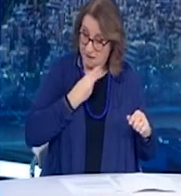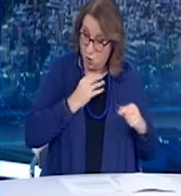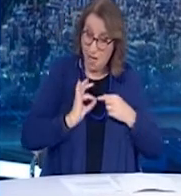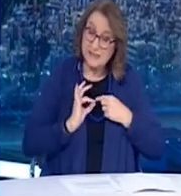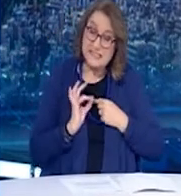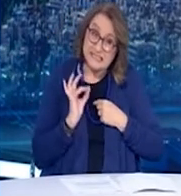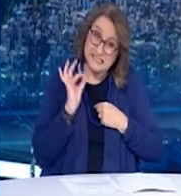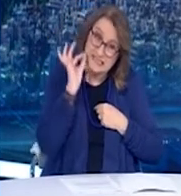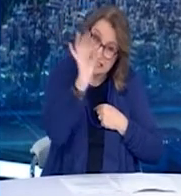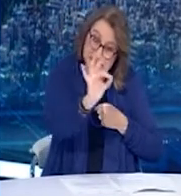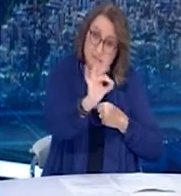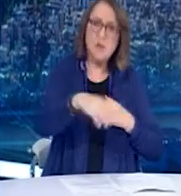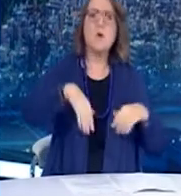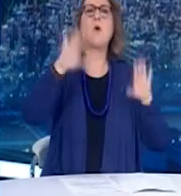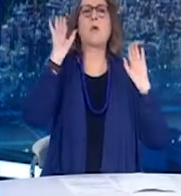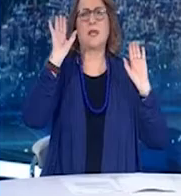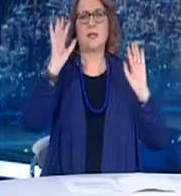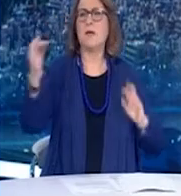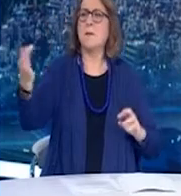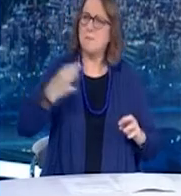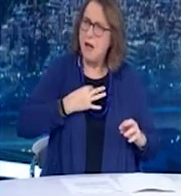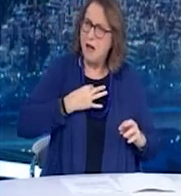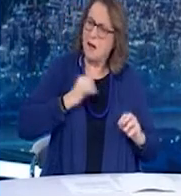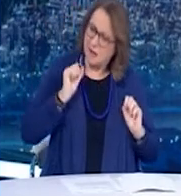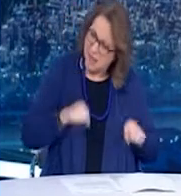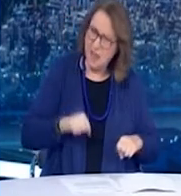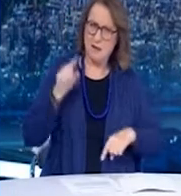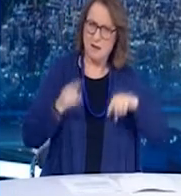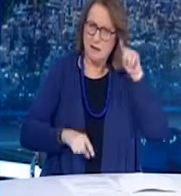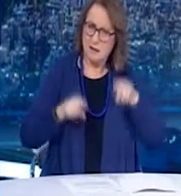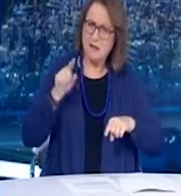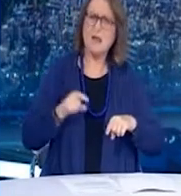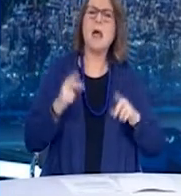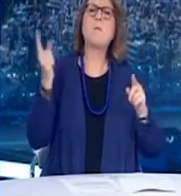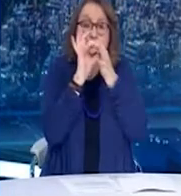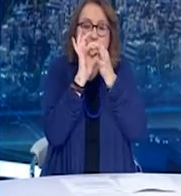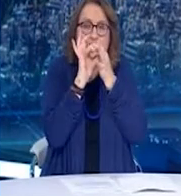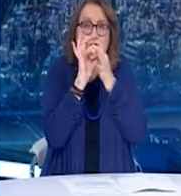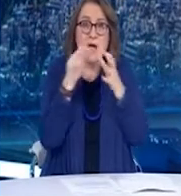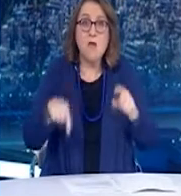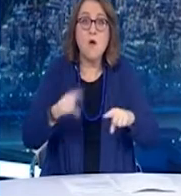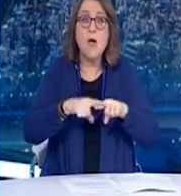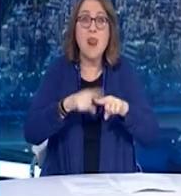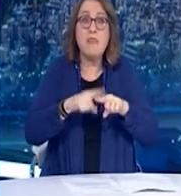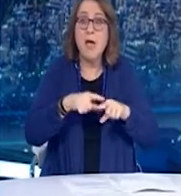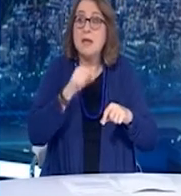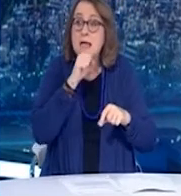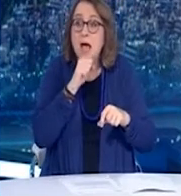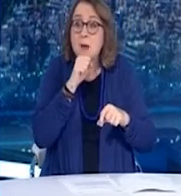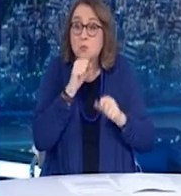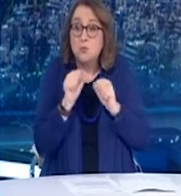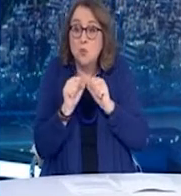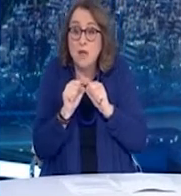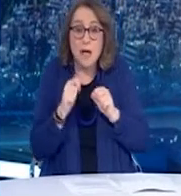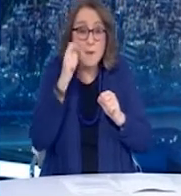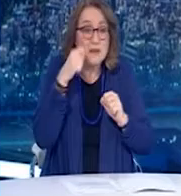αυτή την ηλικιακή ομάδα ενώ η πιθανότητα μόλυνσης είναι αρκετά χαμηλότερη από τις υπόλοιπες ηλικιακές ομάδες. Ο ιός δείχνει ότι πέρασε στις αρχές